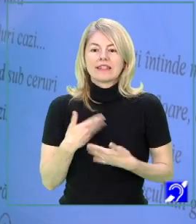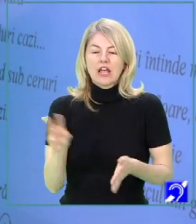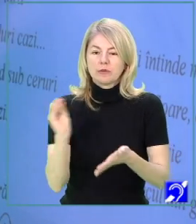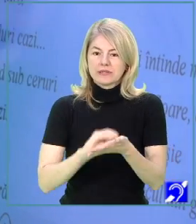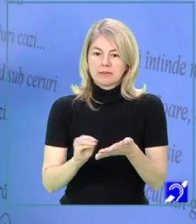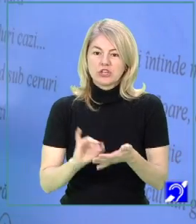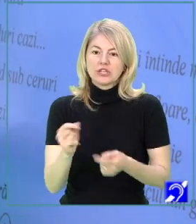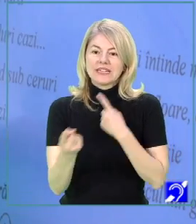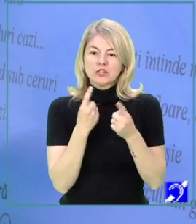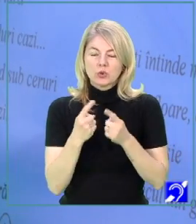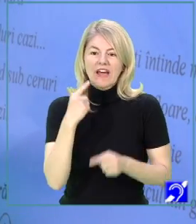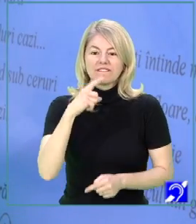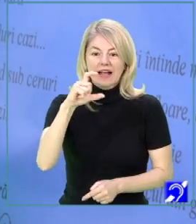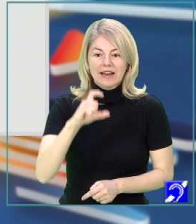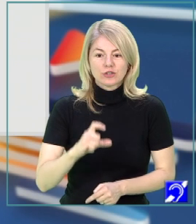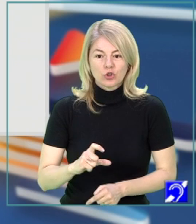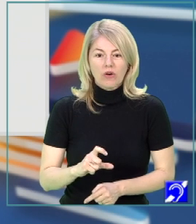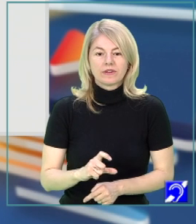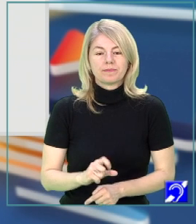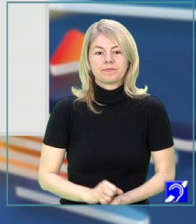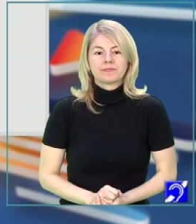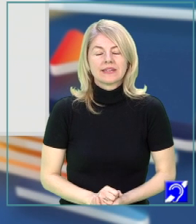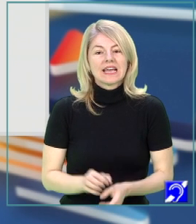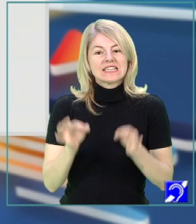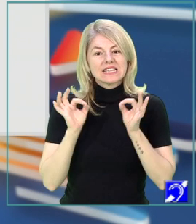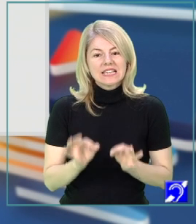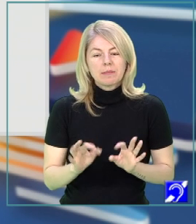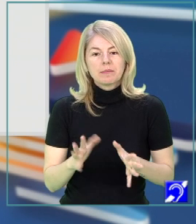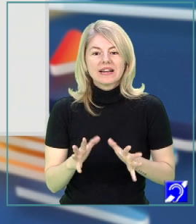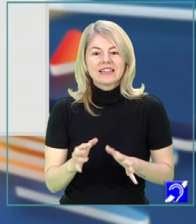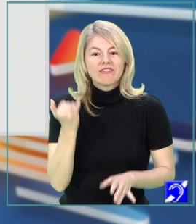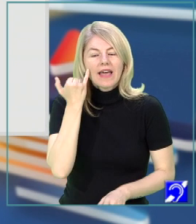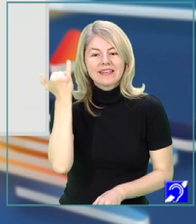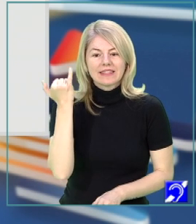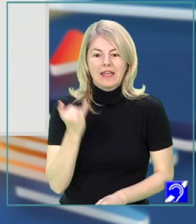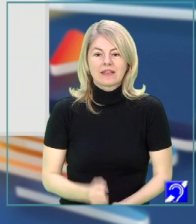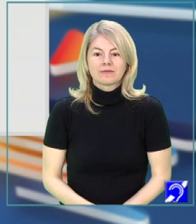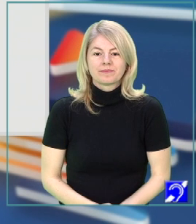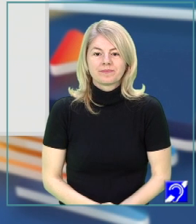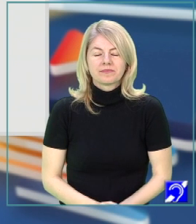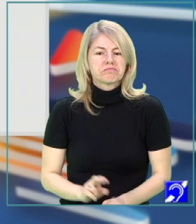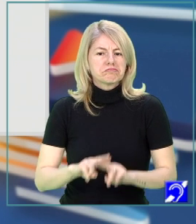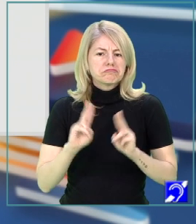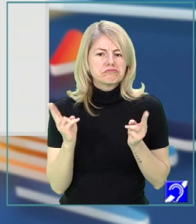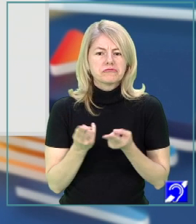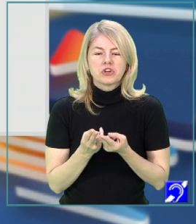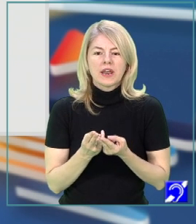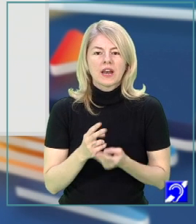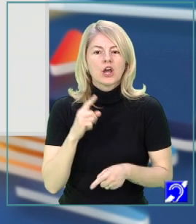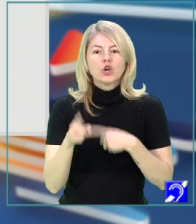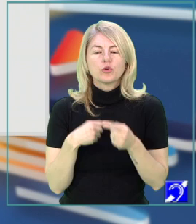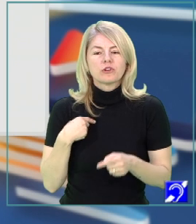discuta fiecare strofă, să stabilim câteva idei generale după ce am